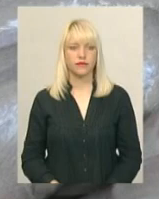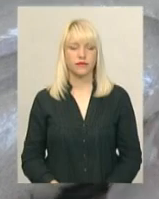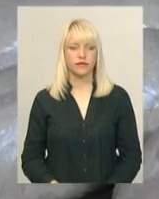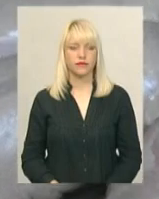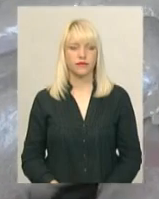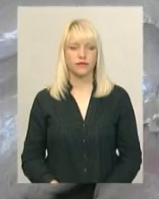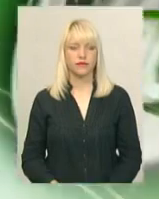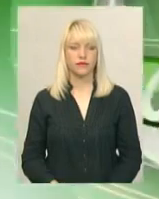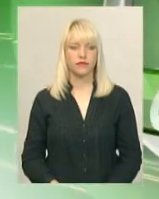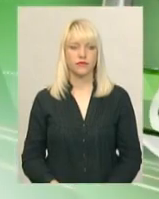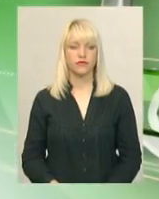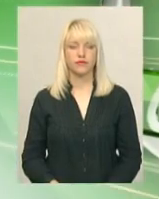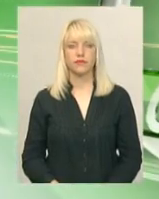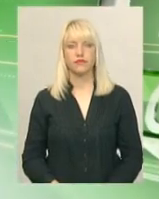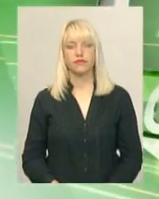Поділля. Центр.